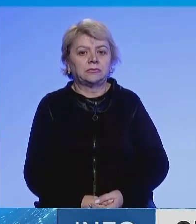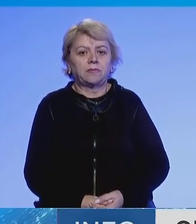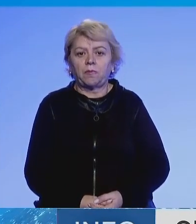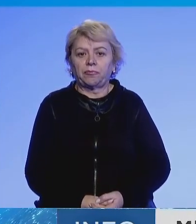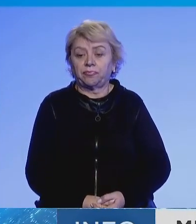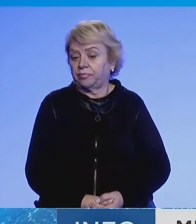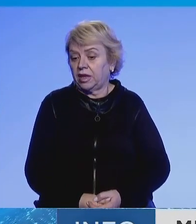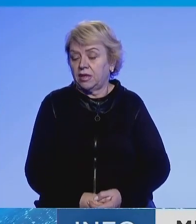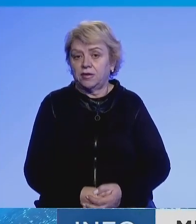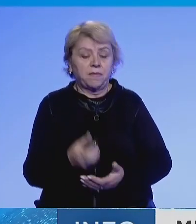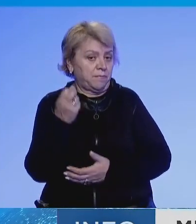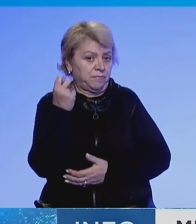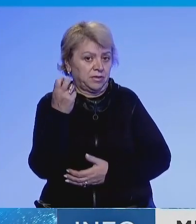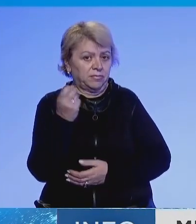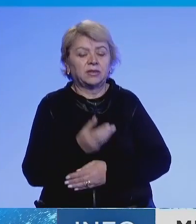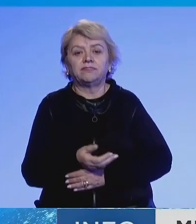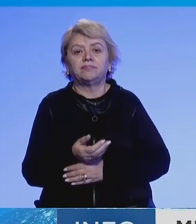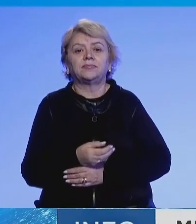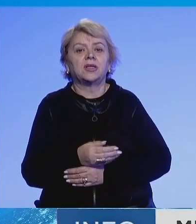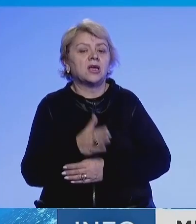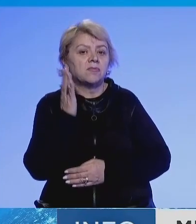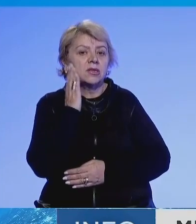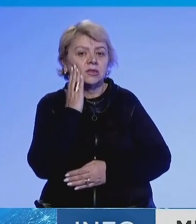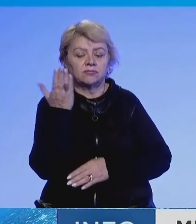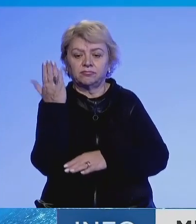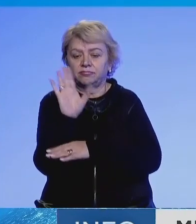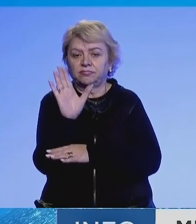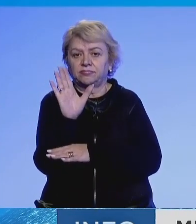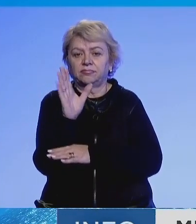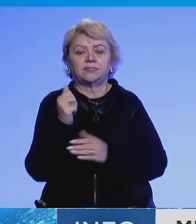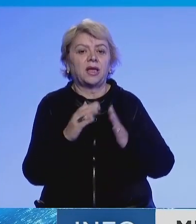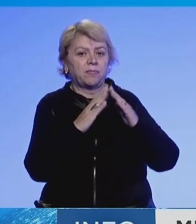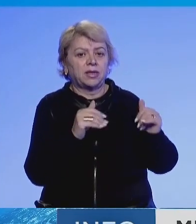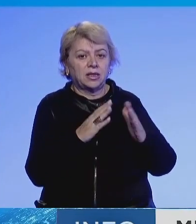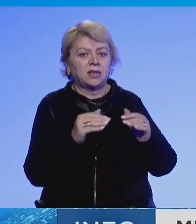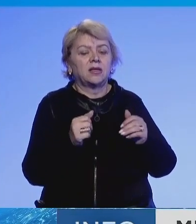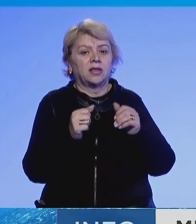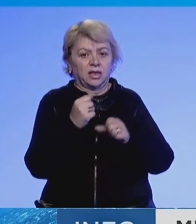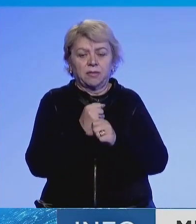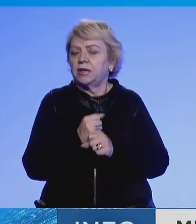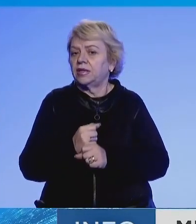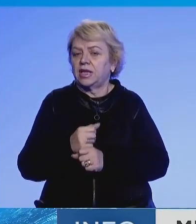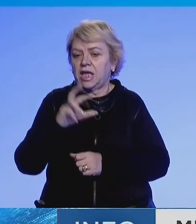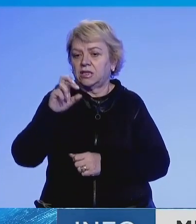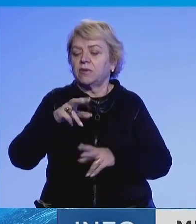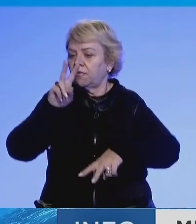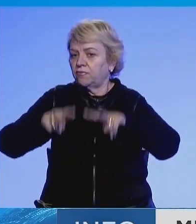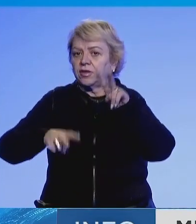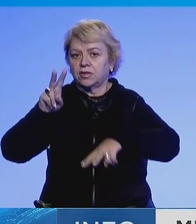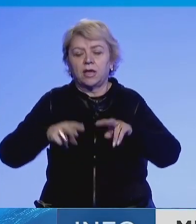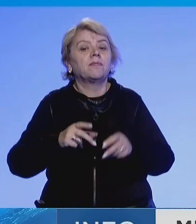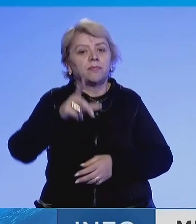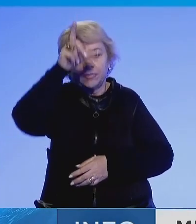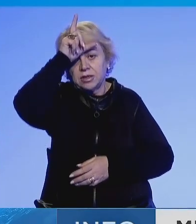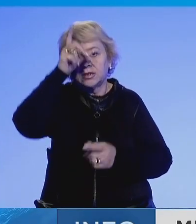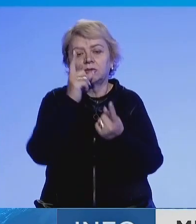E pas Prishtinës, i dërguar i shtetëve të bashkuarat Amerikës për Balkanin përëndimor Gabriel Eskobar, po qëndron për vizit në Beograd,